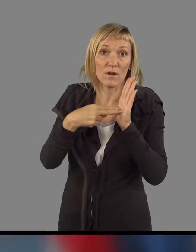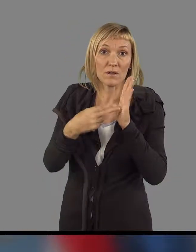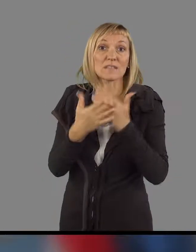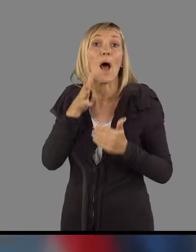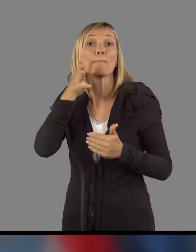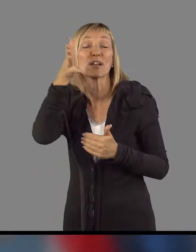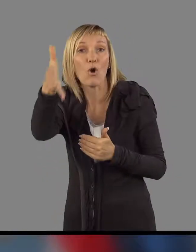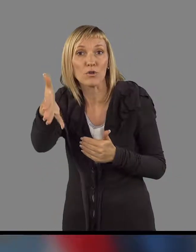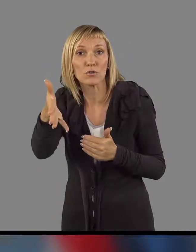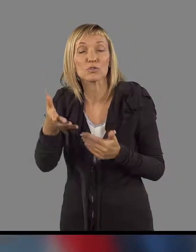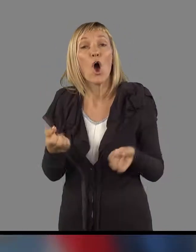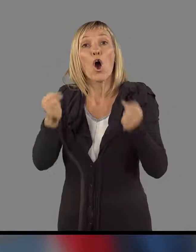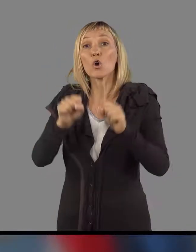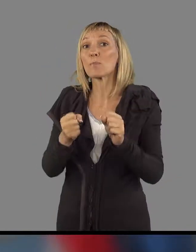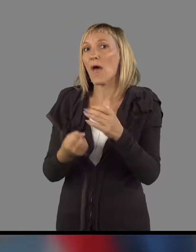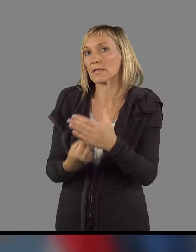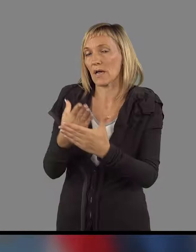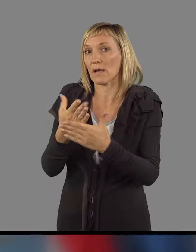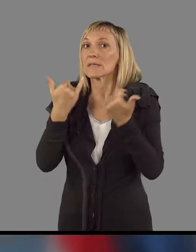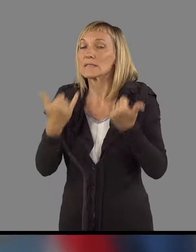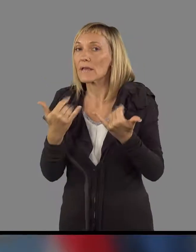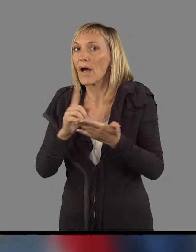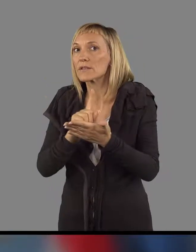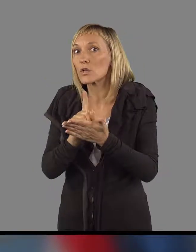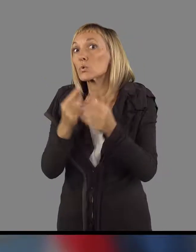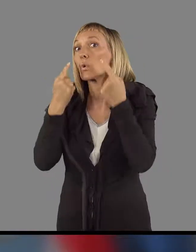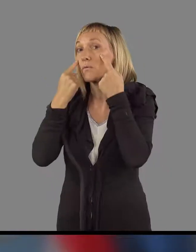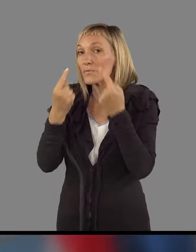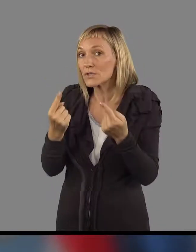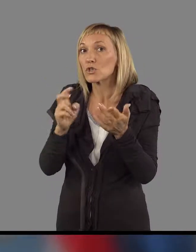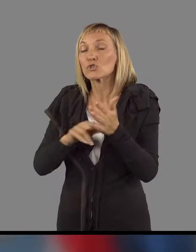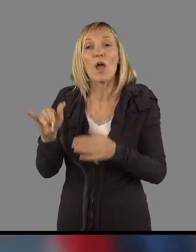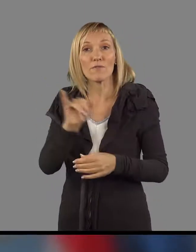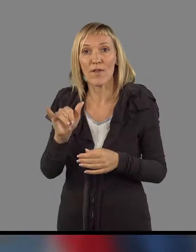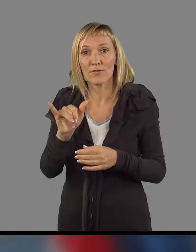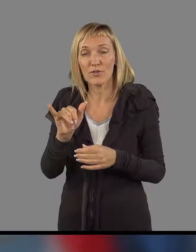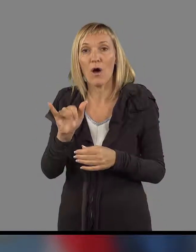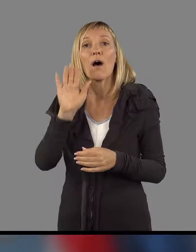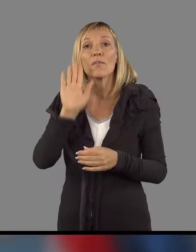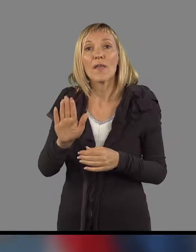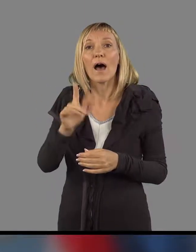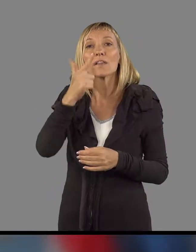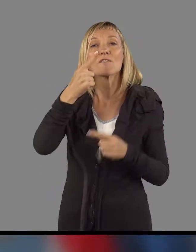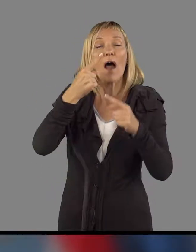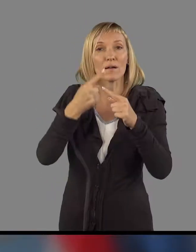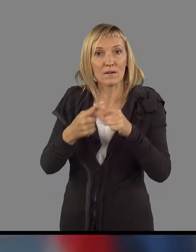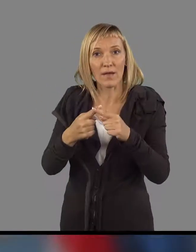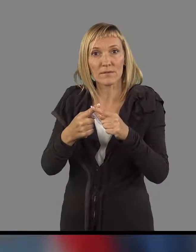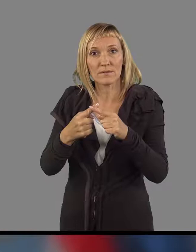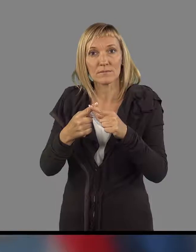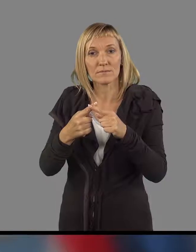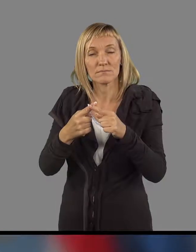kakšne številke gospodarske rasti. Za enkrat kaže še vedno na dvakratno